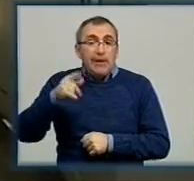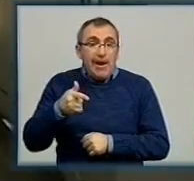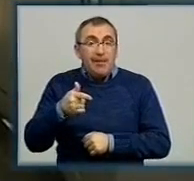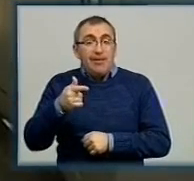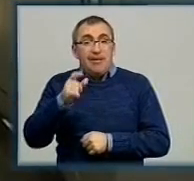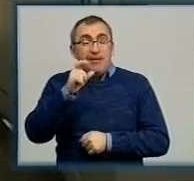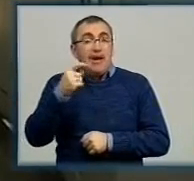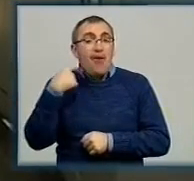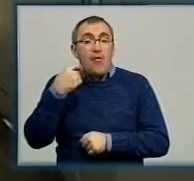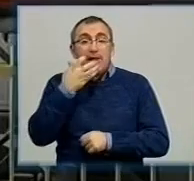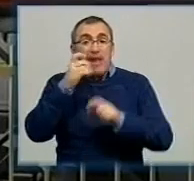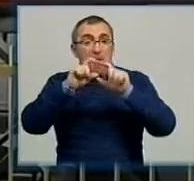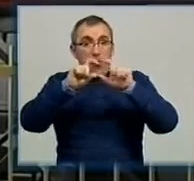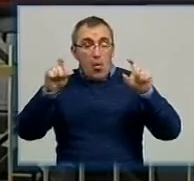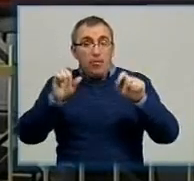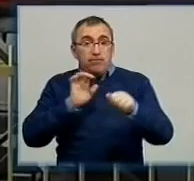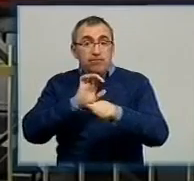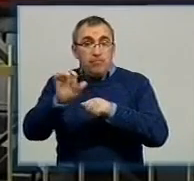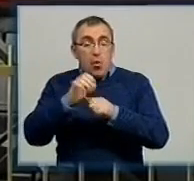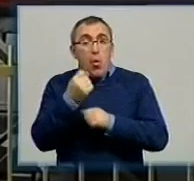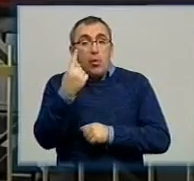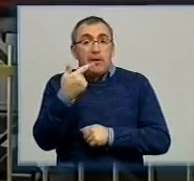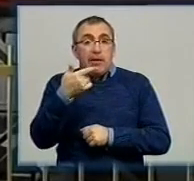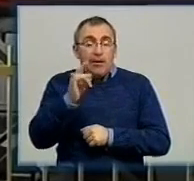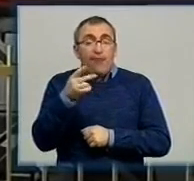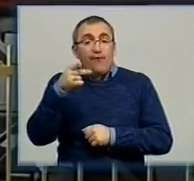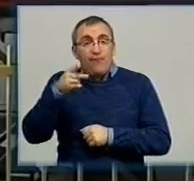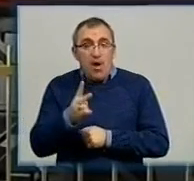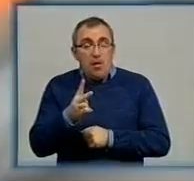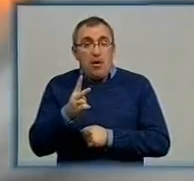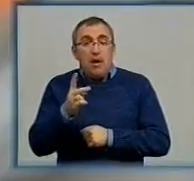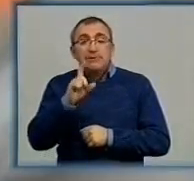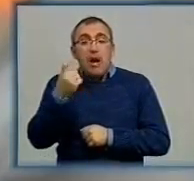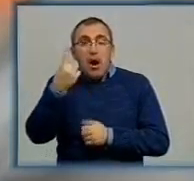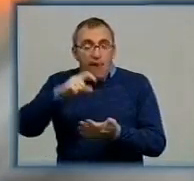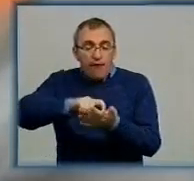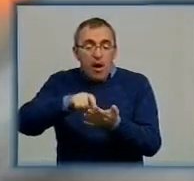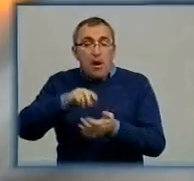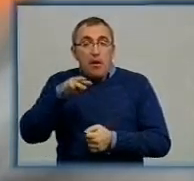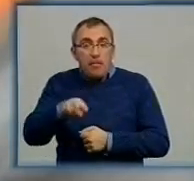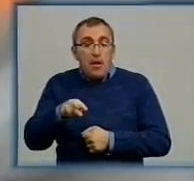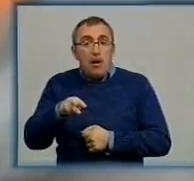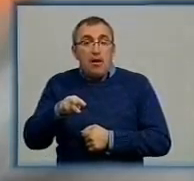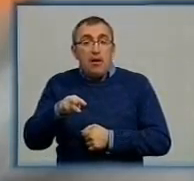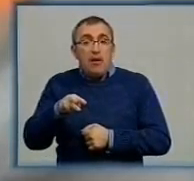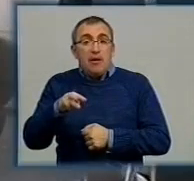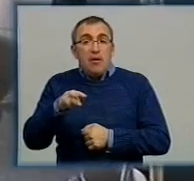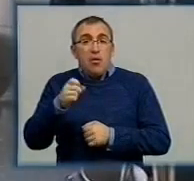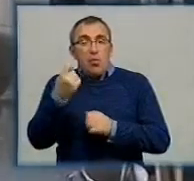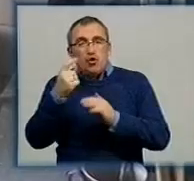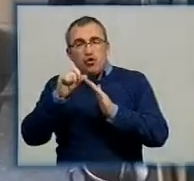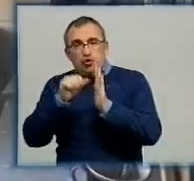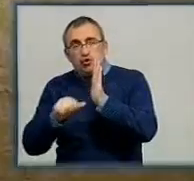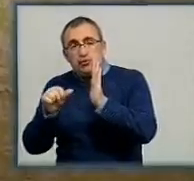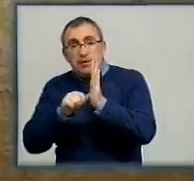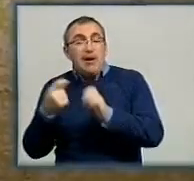Кірвоградтепло платитимуть за теплопостачання 11 гривень 2 копійки за квадратний метр. Споживачі теплоенергетика – 11,66.